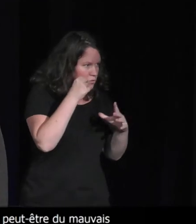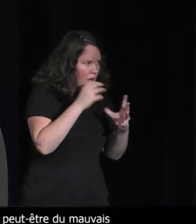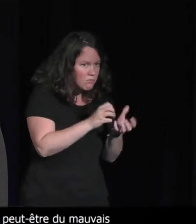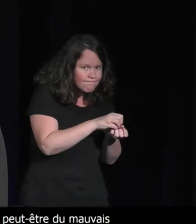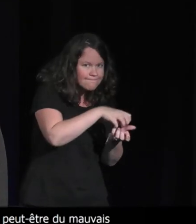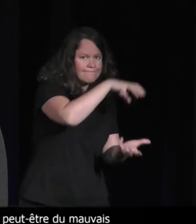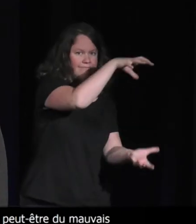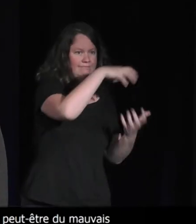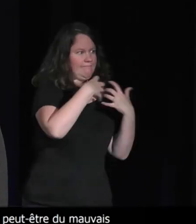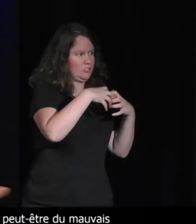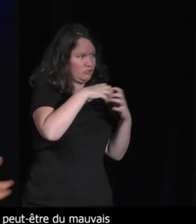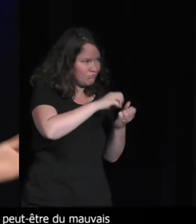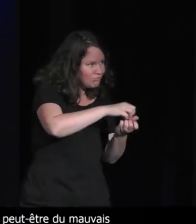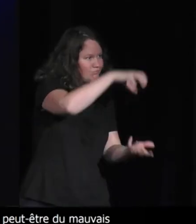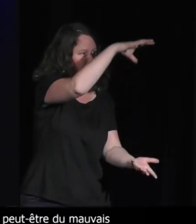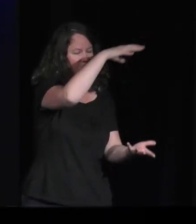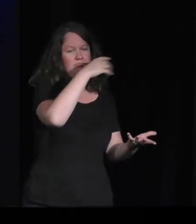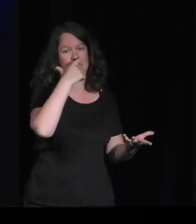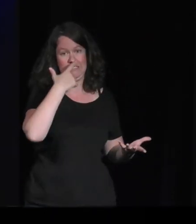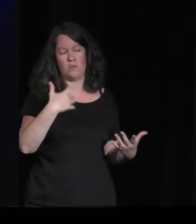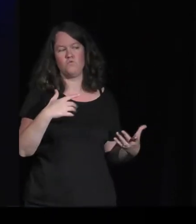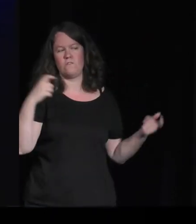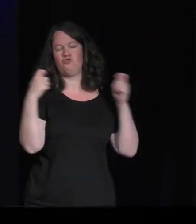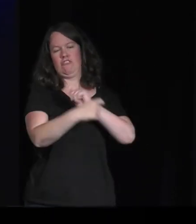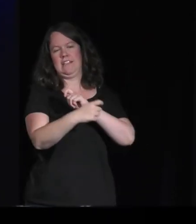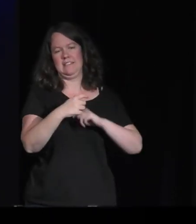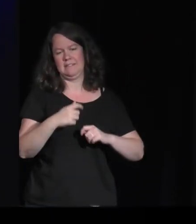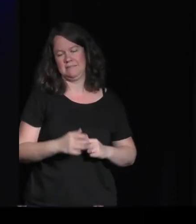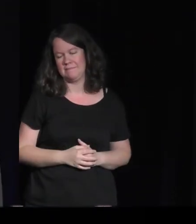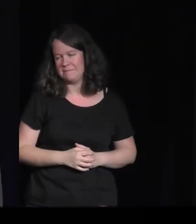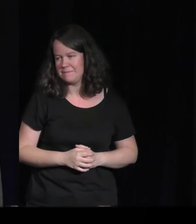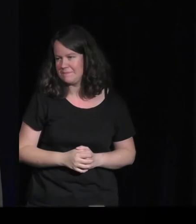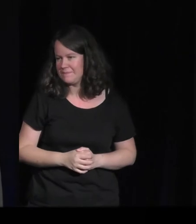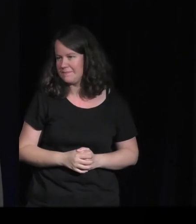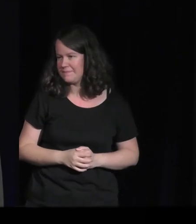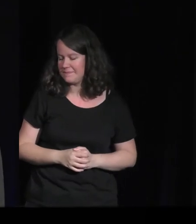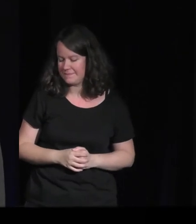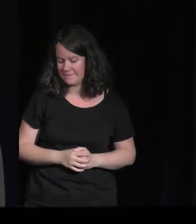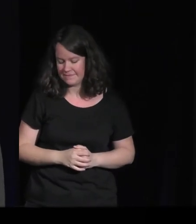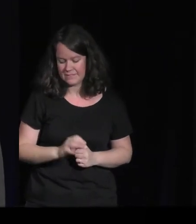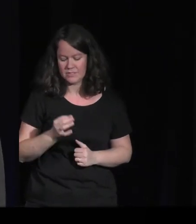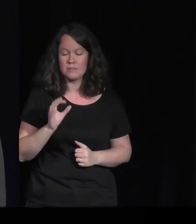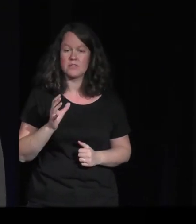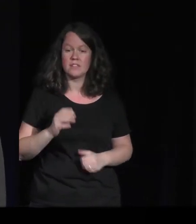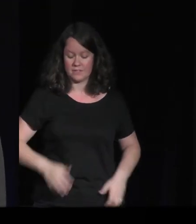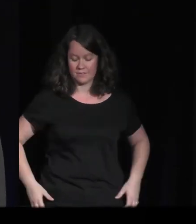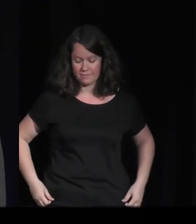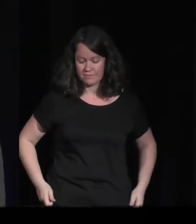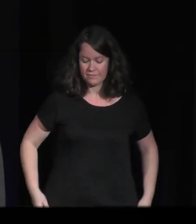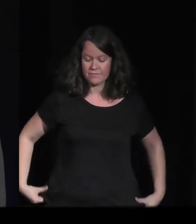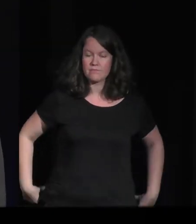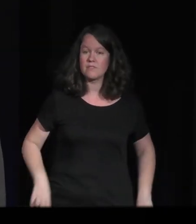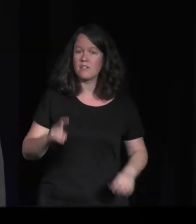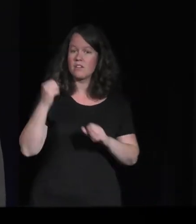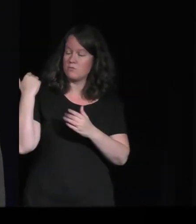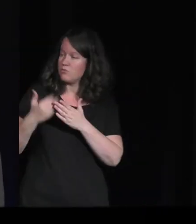Il y a beaucoup à changer, et il y une révolution à faire. – Après effectivement, depuis le début de l'après-midi, on voit bien que dans les tables rondes, il y a quelque chose comme